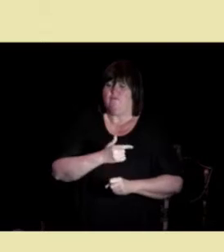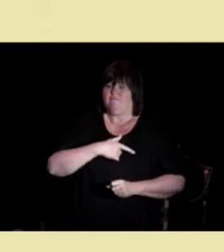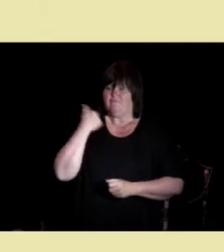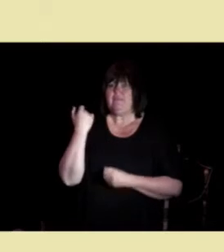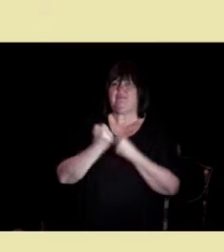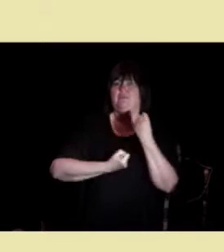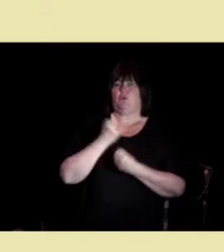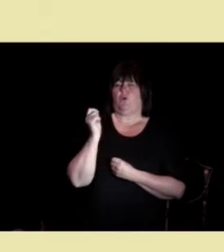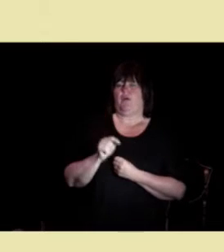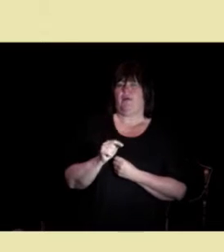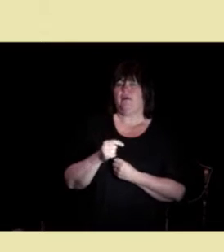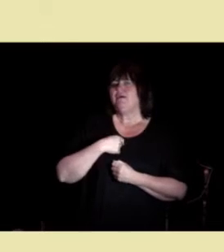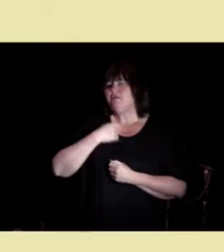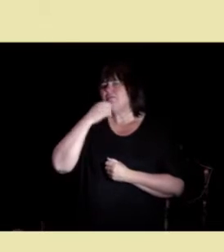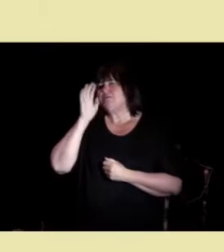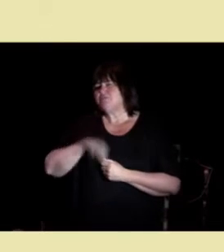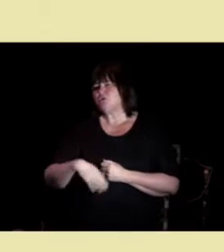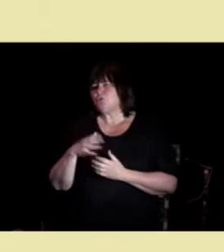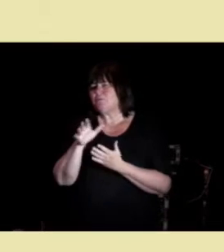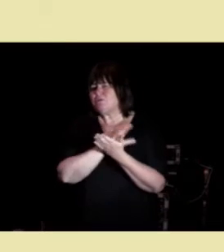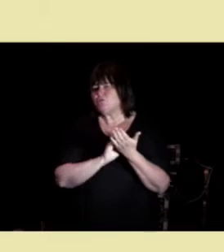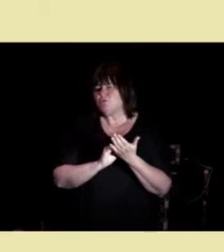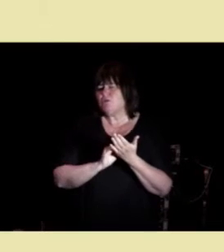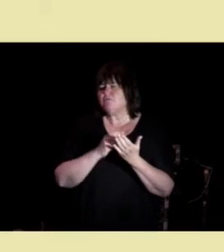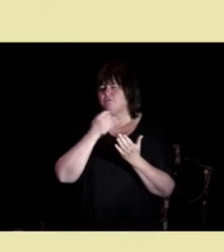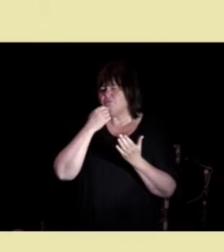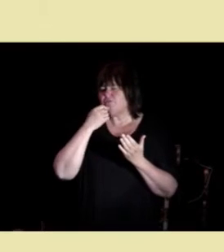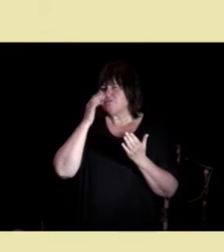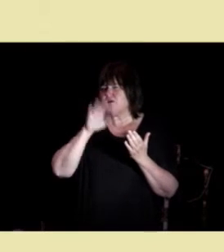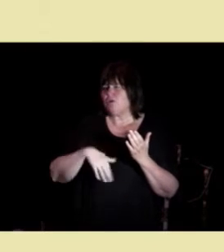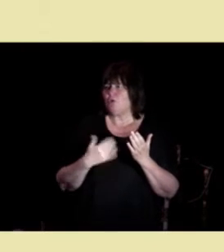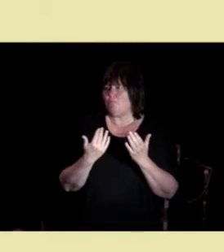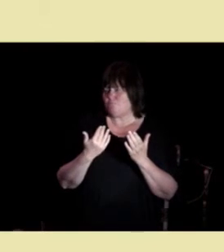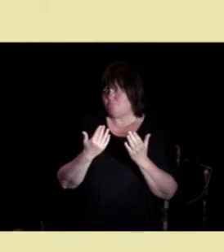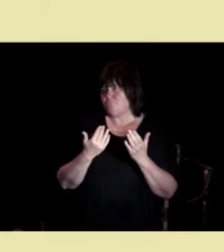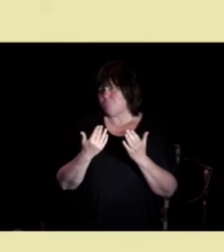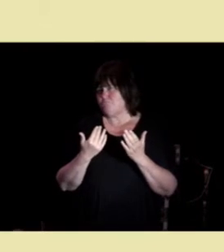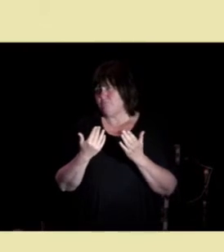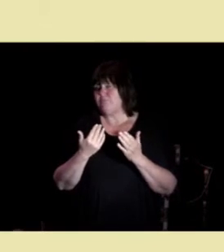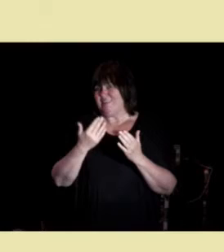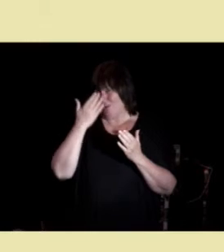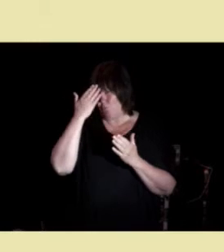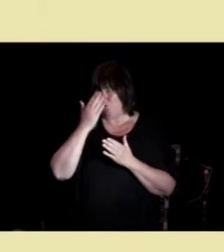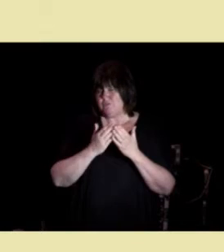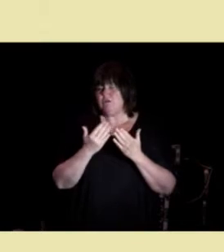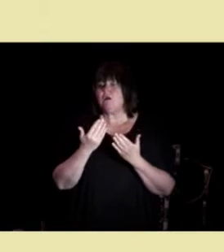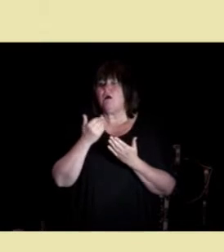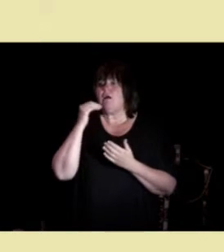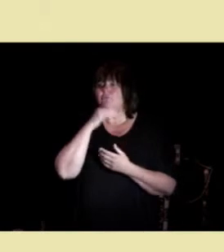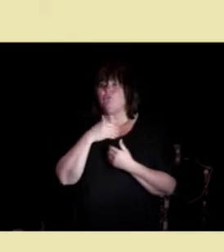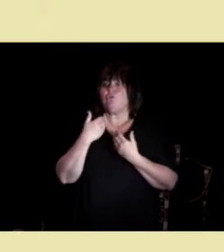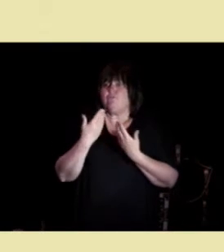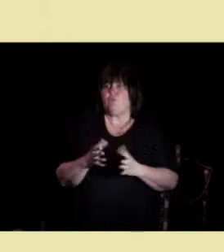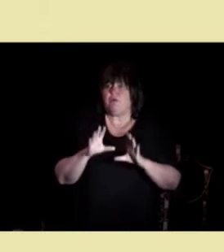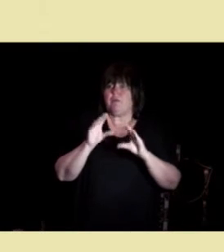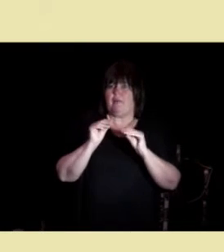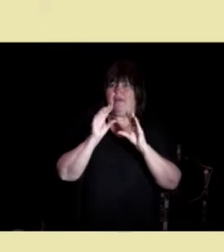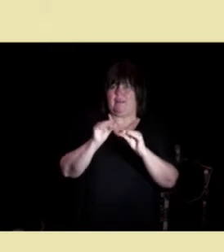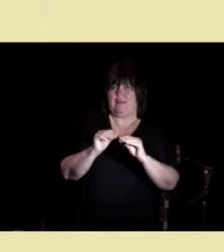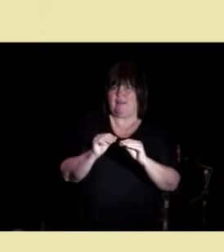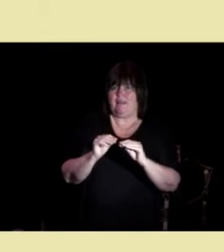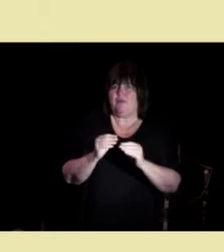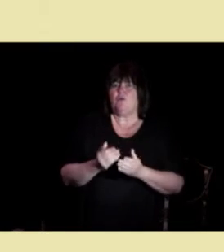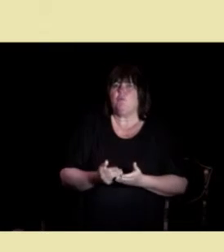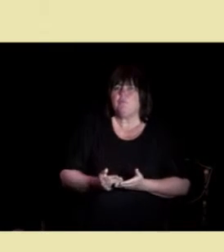jeg snakker om resultater, så snakker jeg i all hovedsak om folk får det bedre. Om hjelper hjelper noen ting.